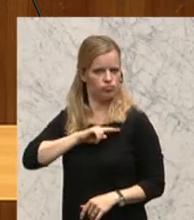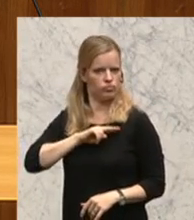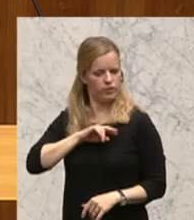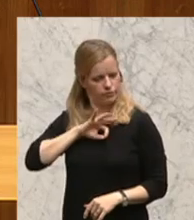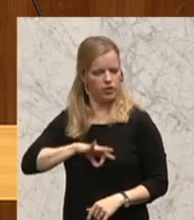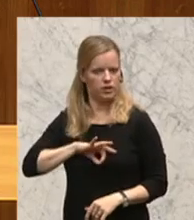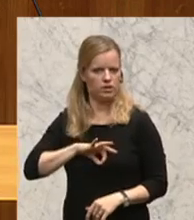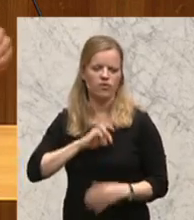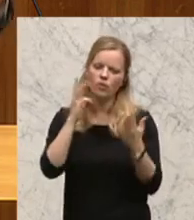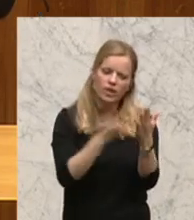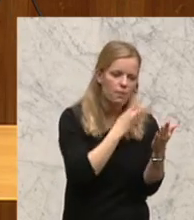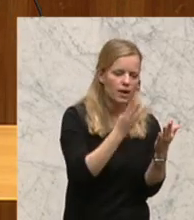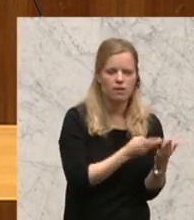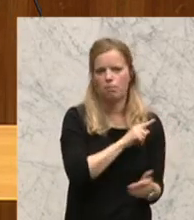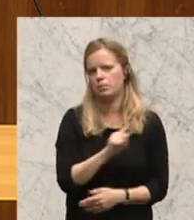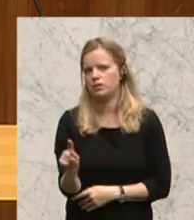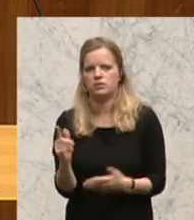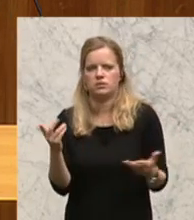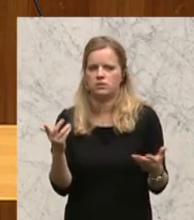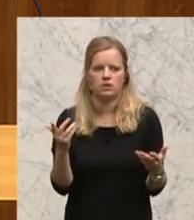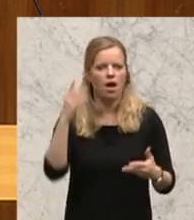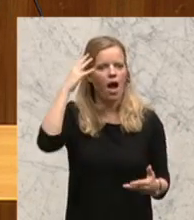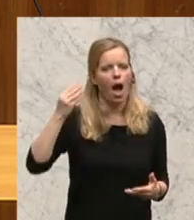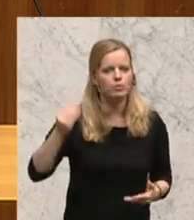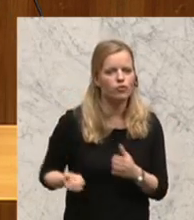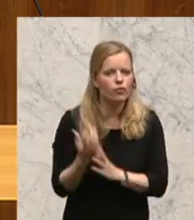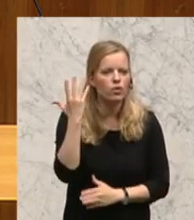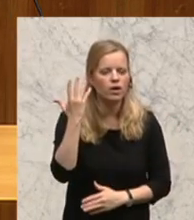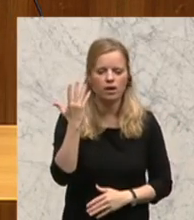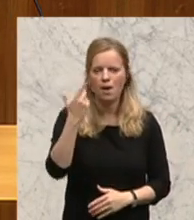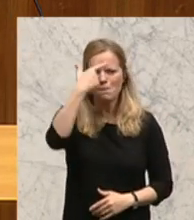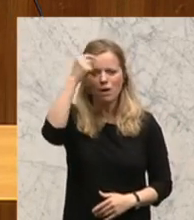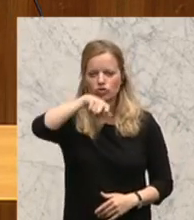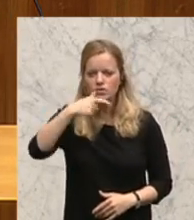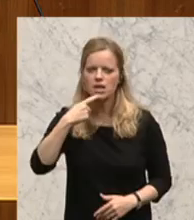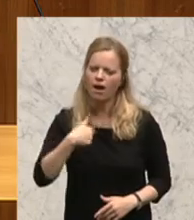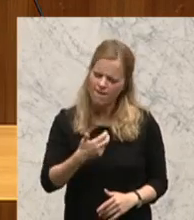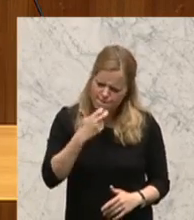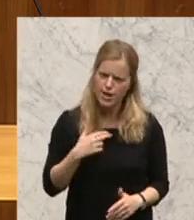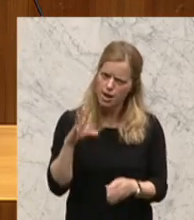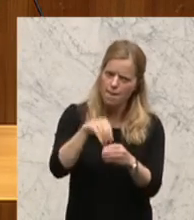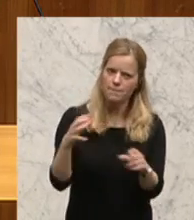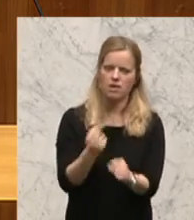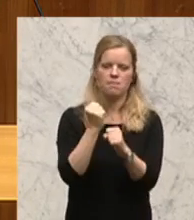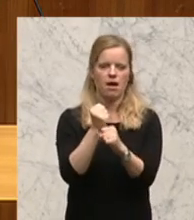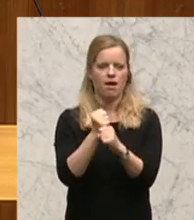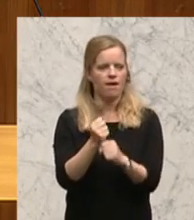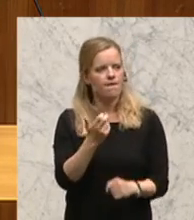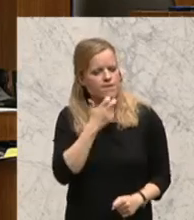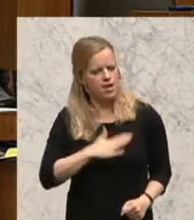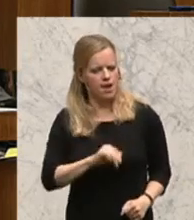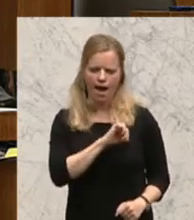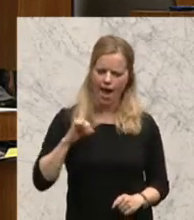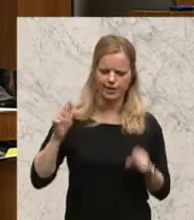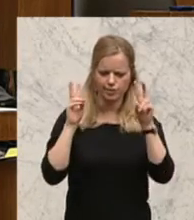angefangen bis arabischer Frühling, die Menschen sagen, wir wollen uns einbringen. Wir wollen uns in unsere eigenen Angelegenheiten einmischen.